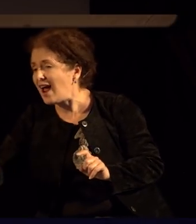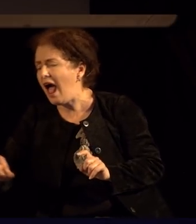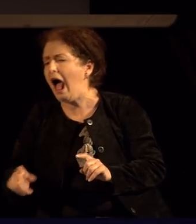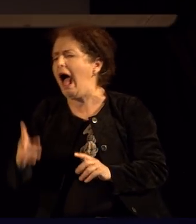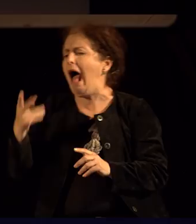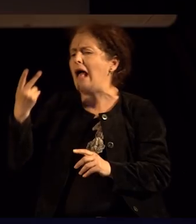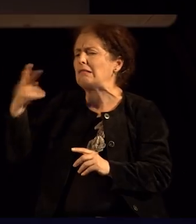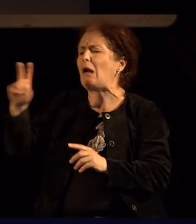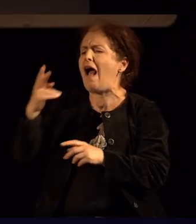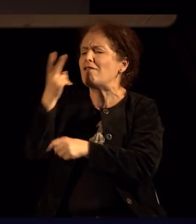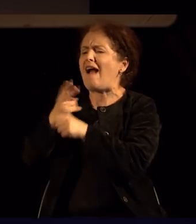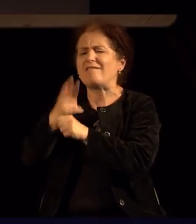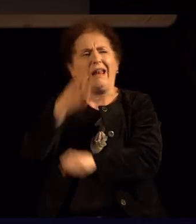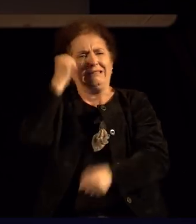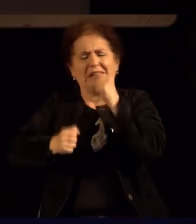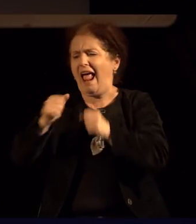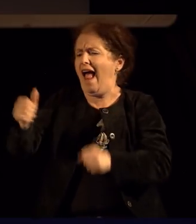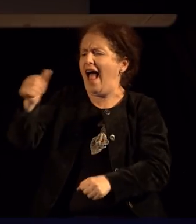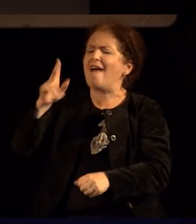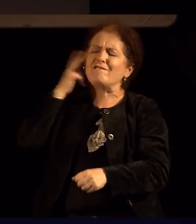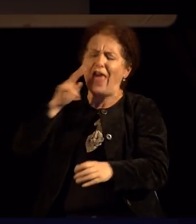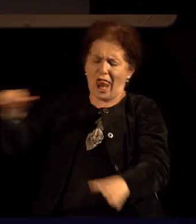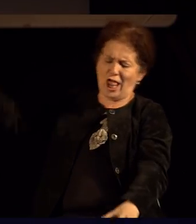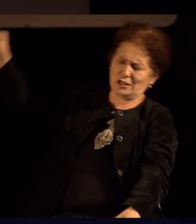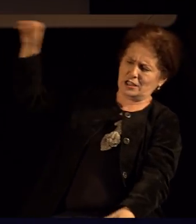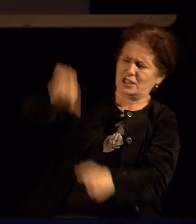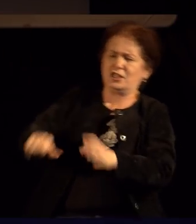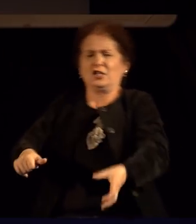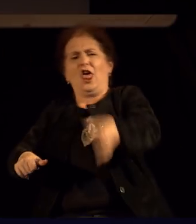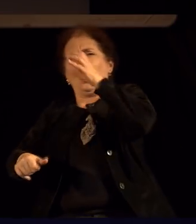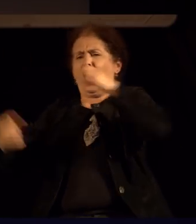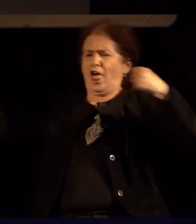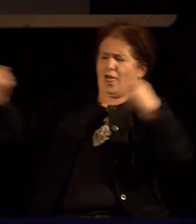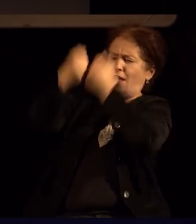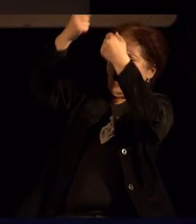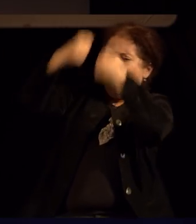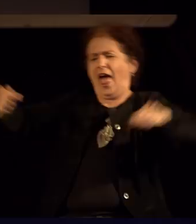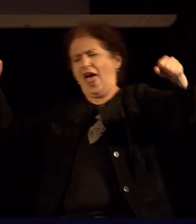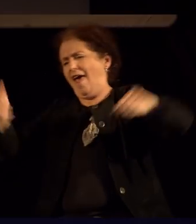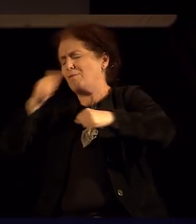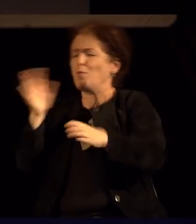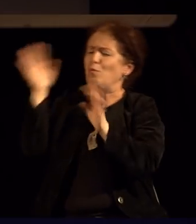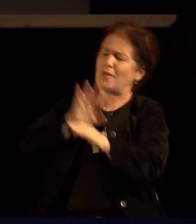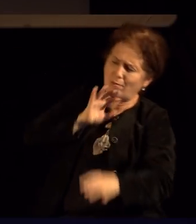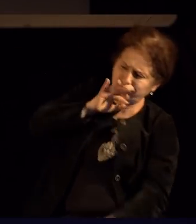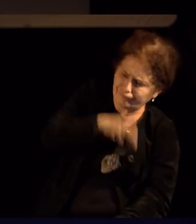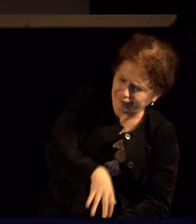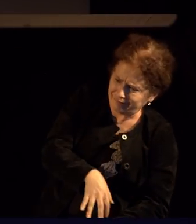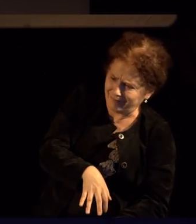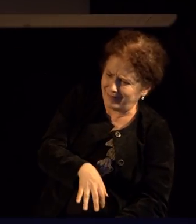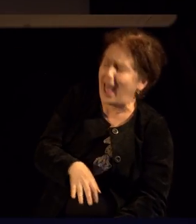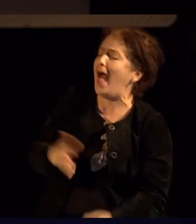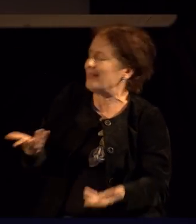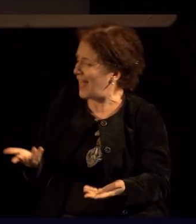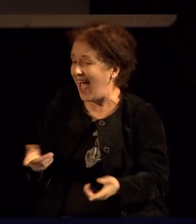се фали со тоа што испил многу. Се фали со тоа што изел овде све многу. Па, затоа ќе повраќа, како говорим, што